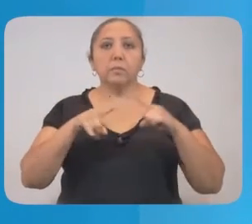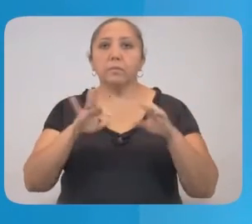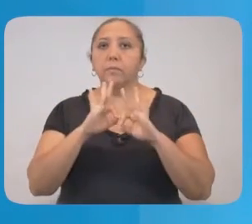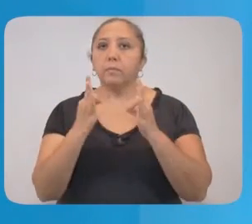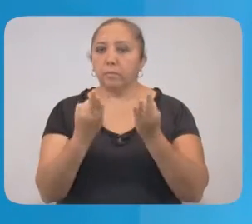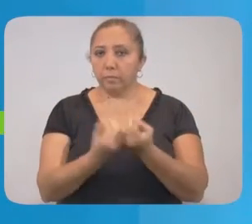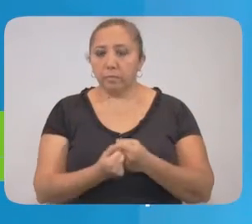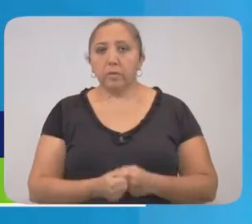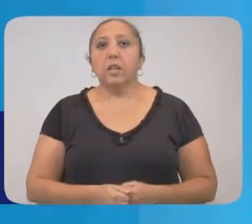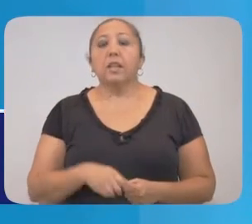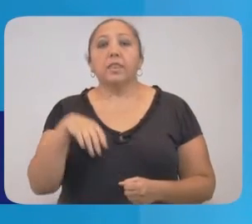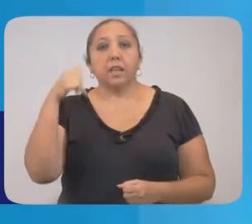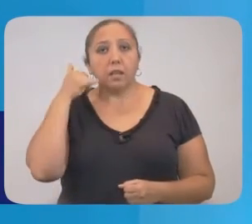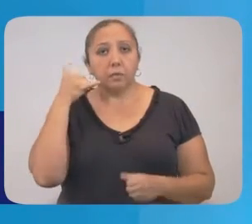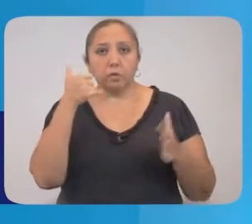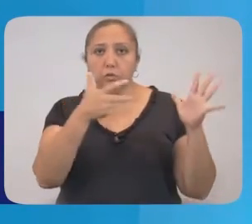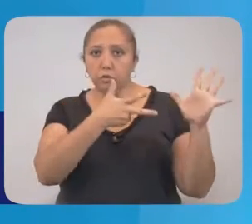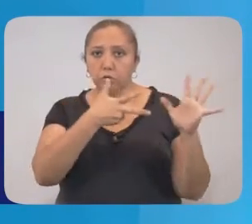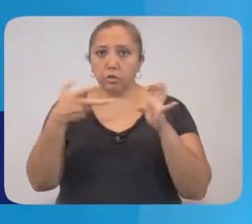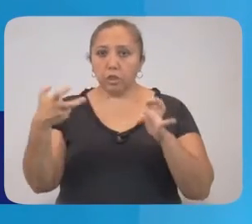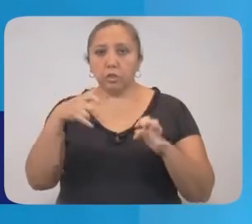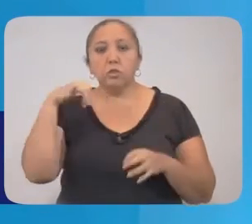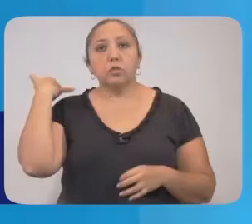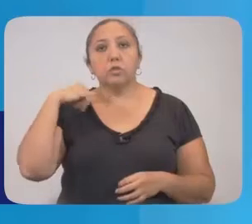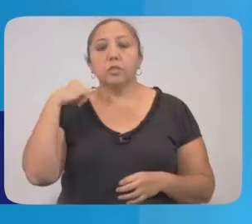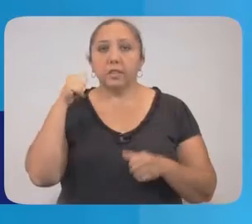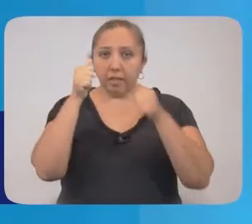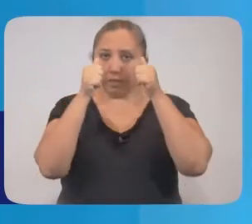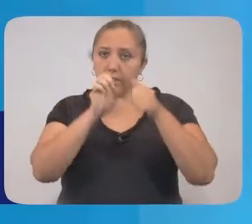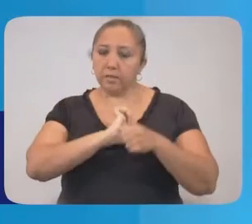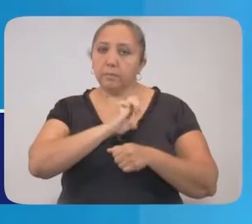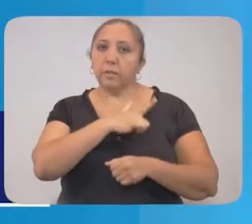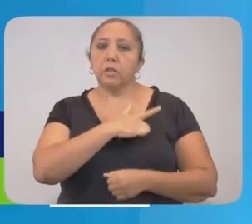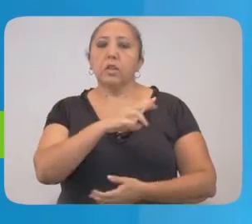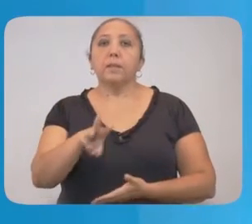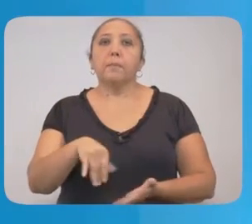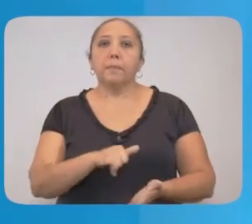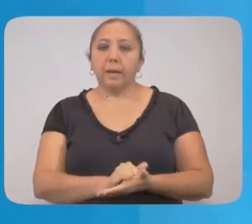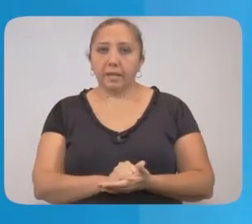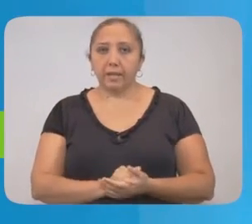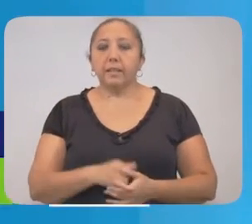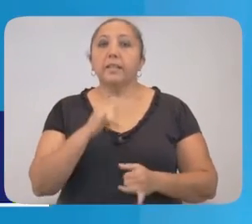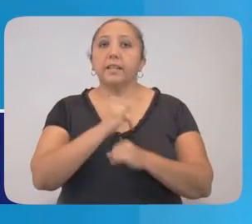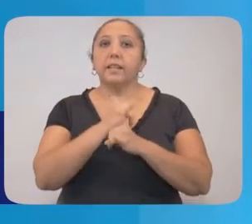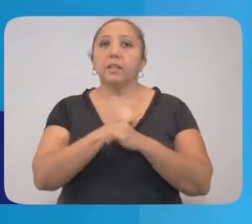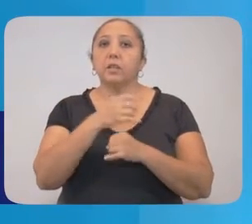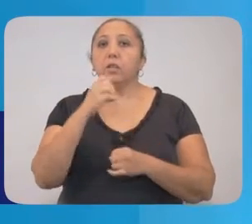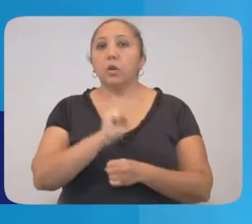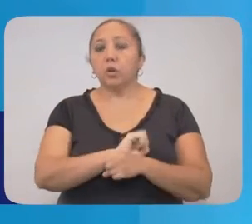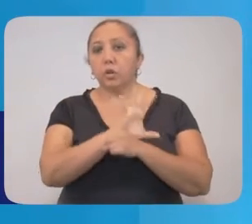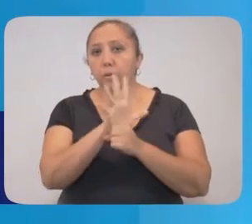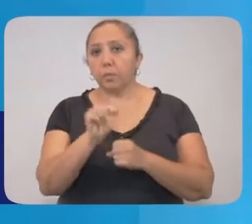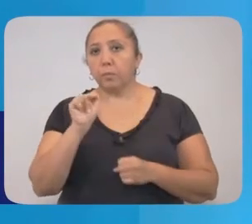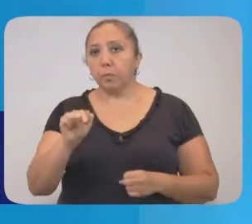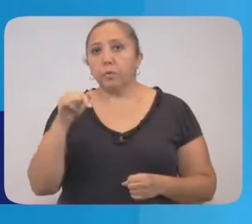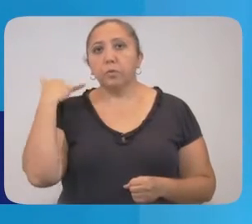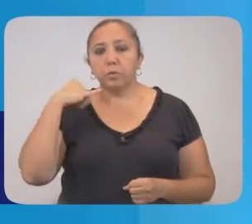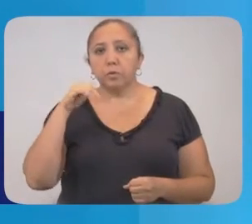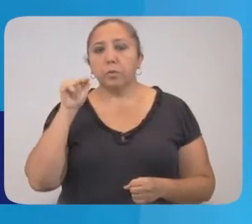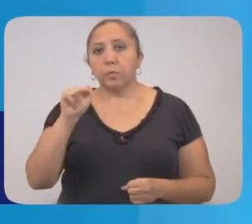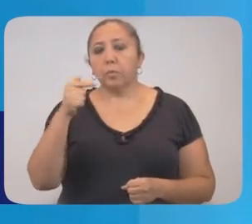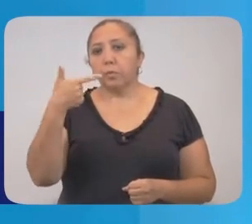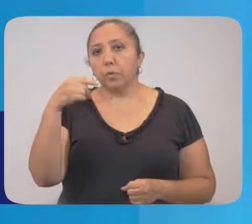ti número 9992-008489, Ichespañol, kun nukbezahilovak, yetel 9991